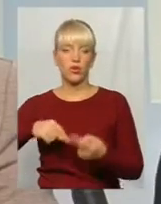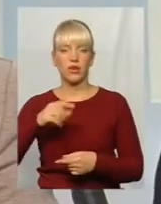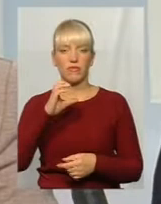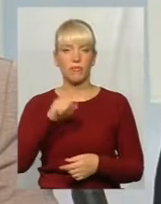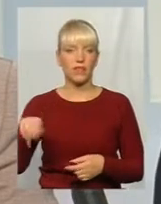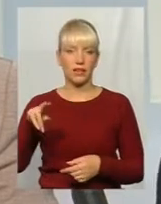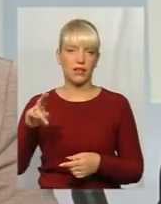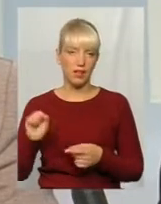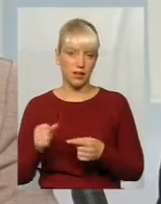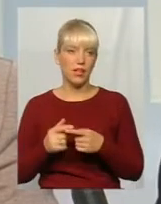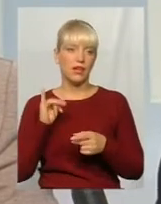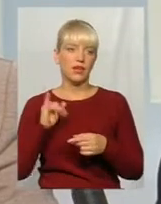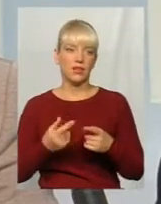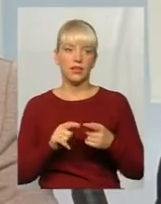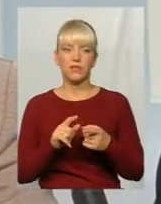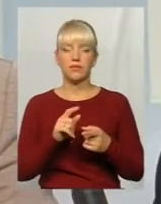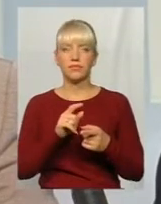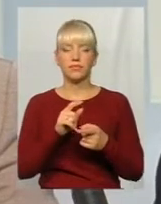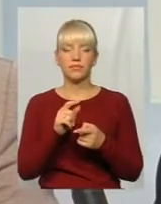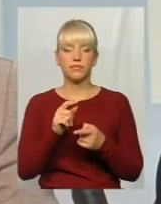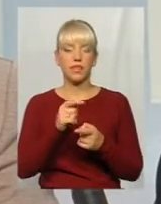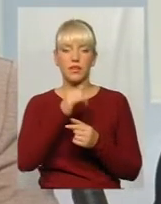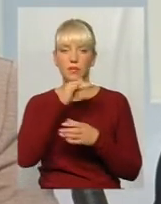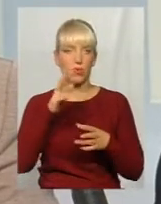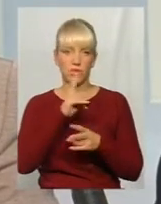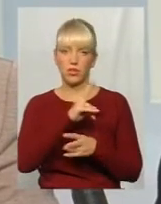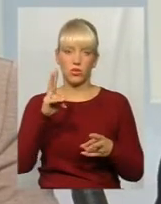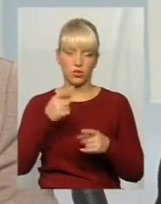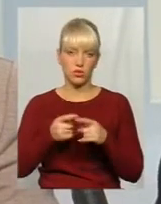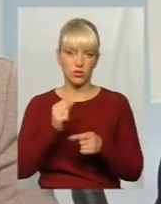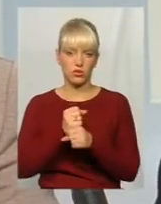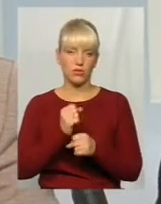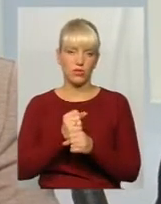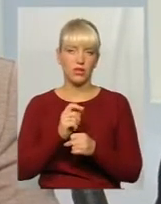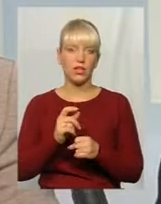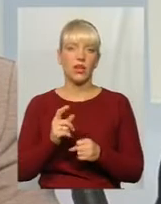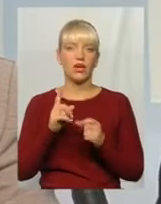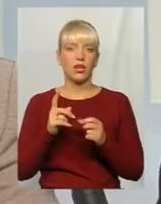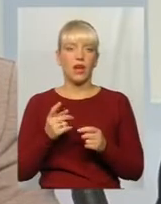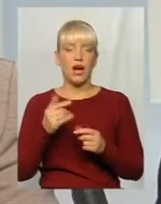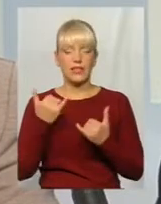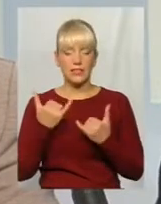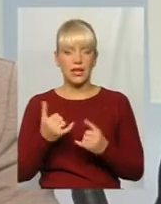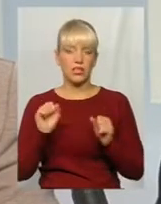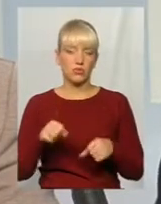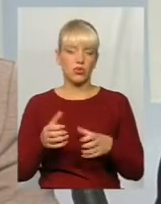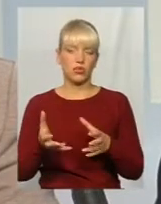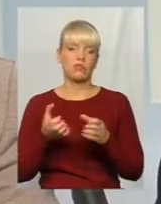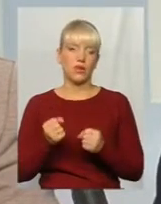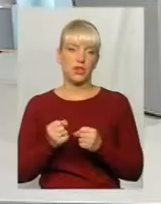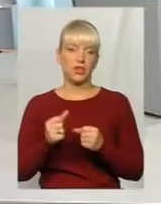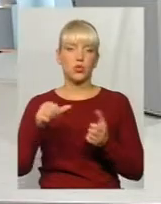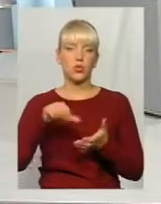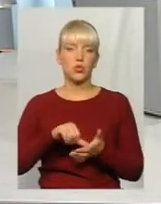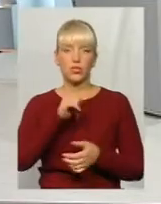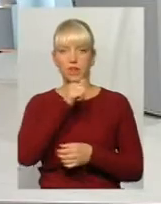якихось пов'язаних людей, не міг це зробити. Зараз тобі можна просто прийняти участь в анонімному онлайн-аукціоні,